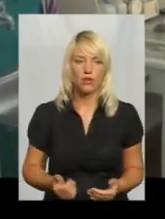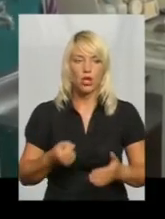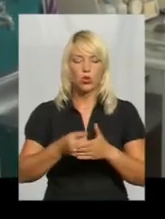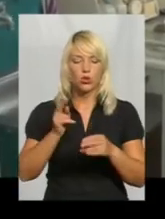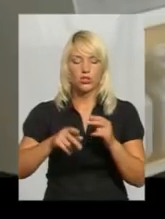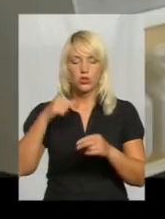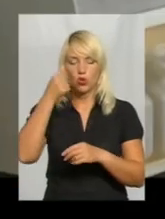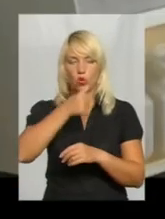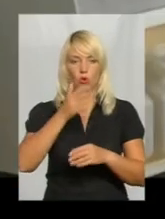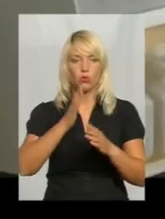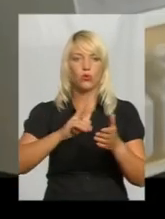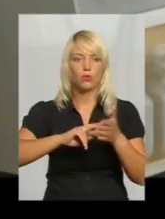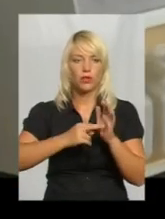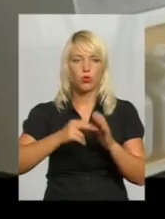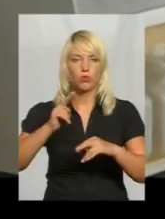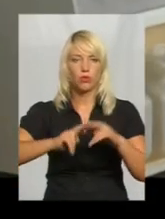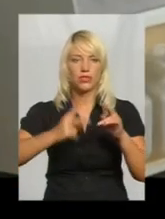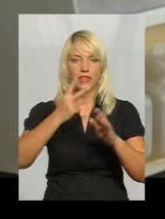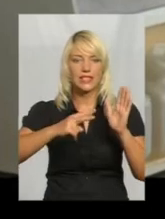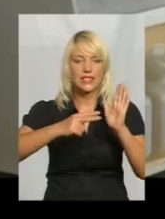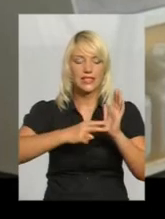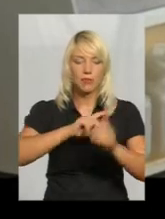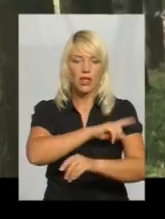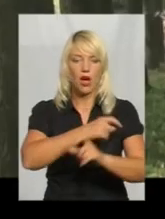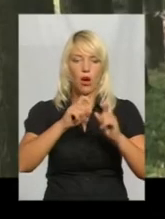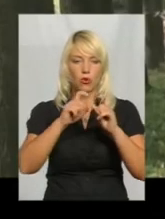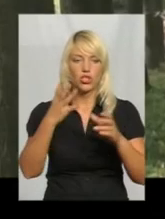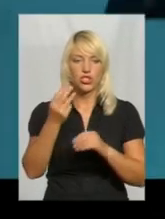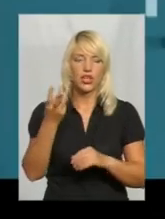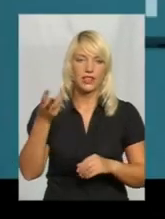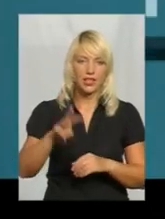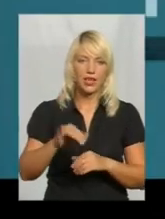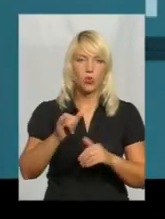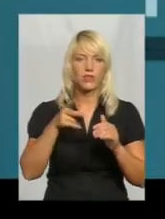планують побудувати 27 амбулаторій. Ще три зведуть у 2019-му.